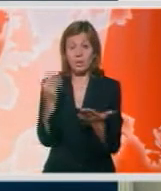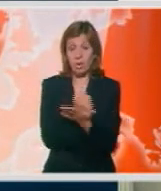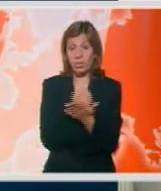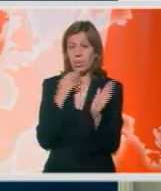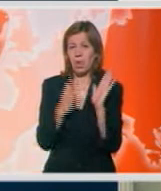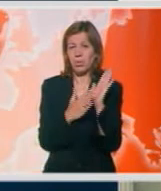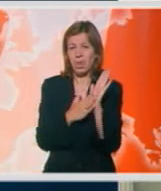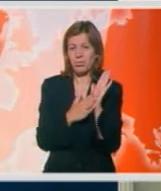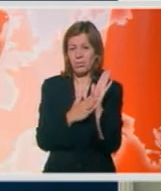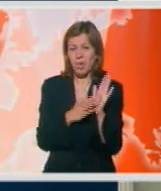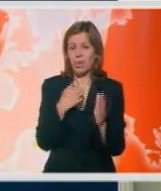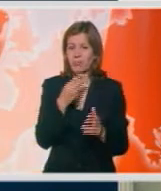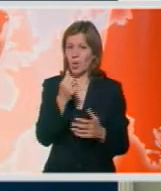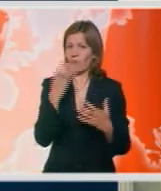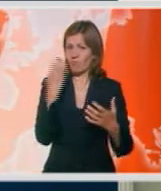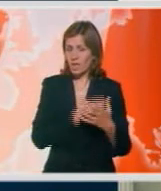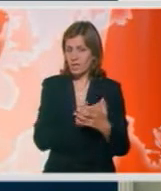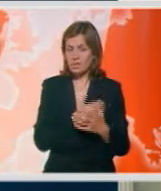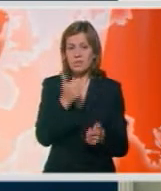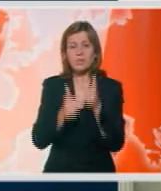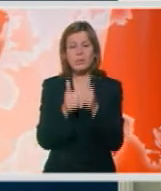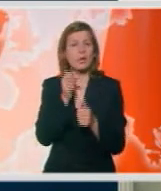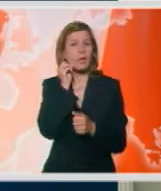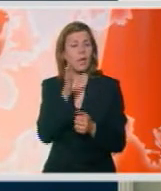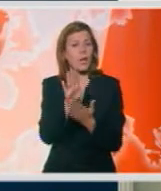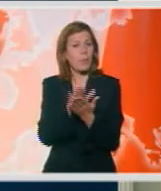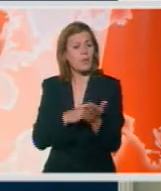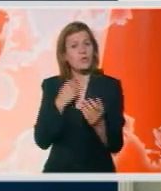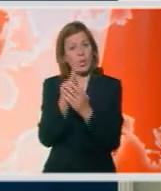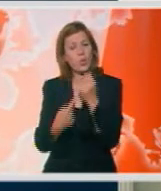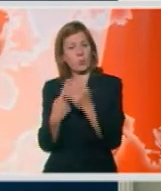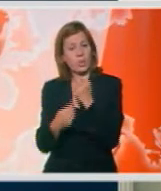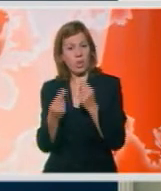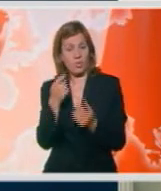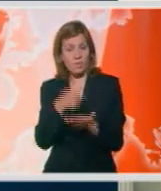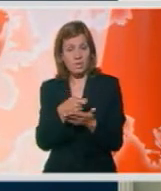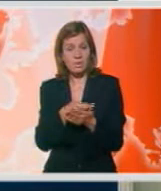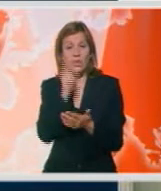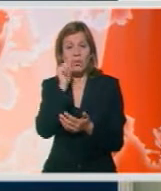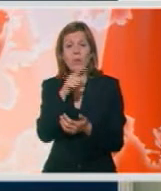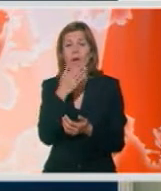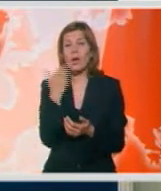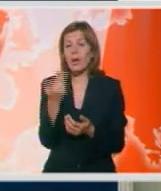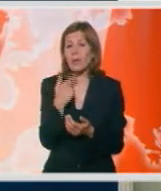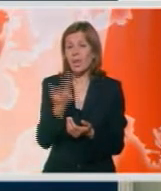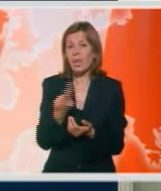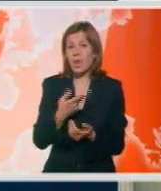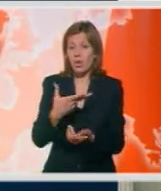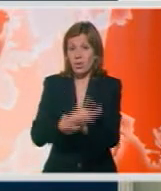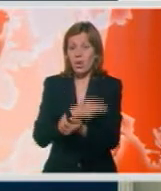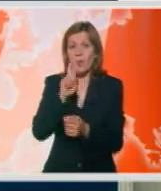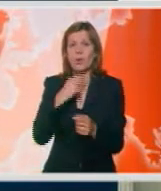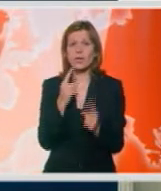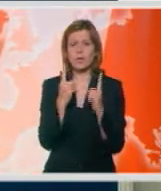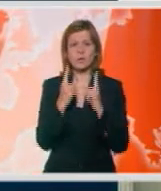na primjer, veliku svotu ili ove kada poče da gubi. Znači ljudi koji nemaju zavisnost, oni mogu da stanu,